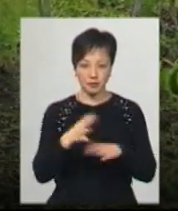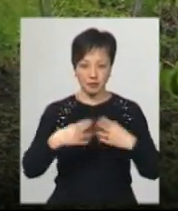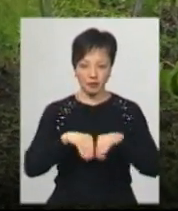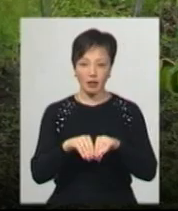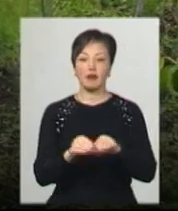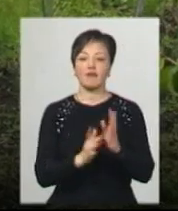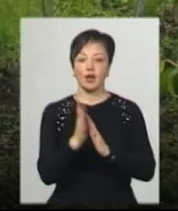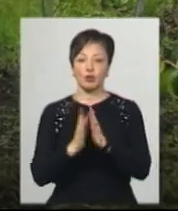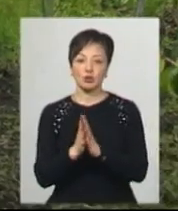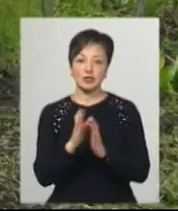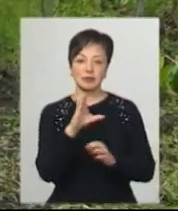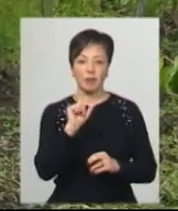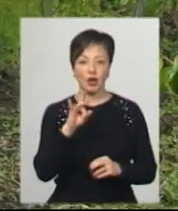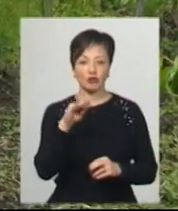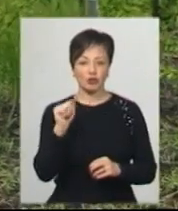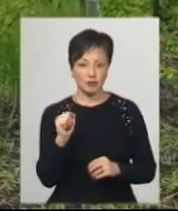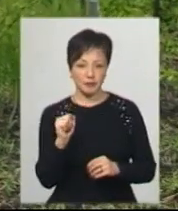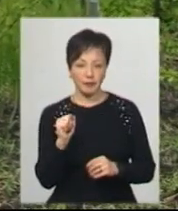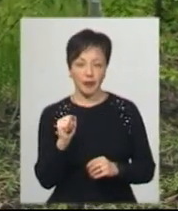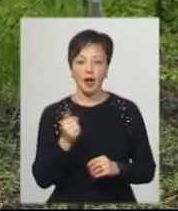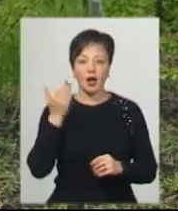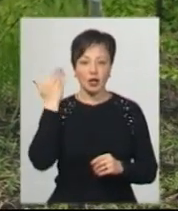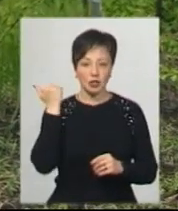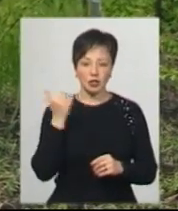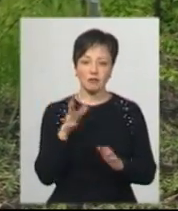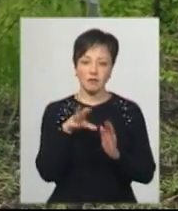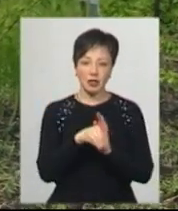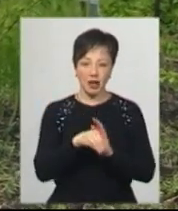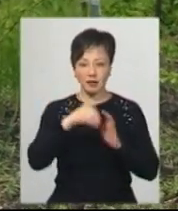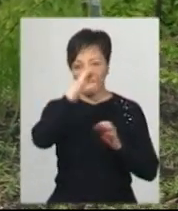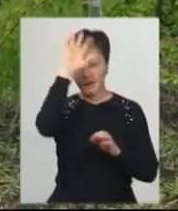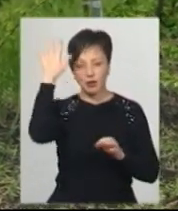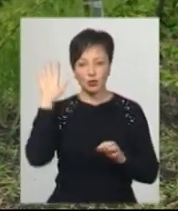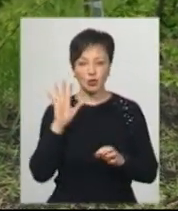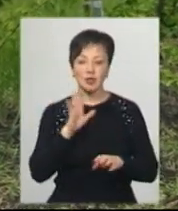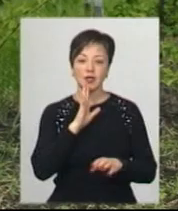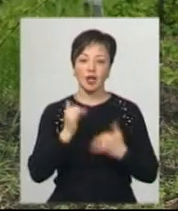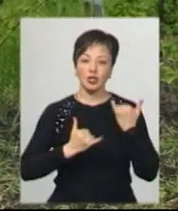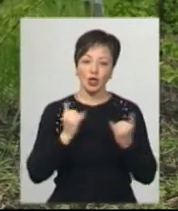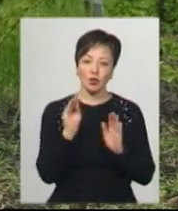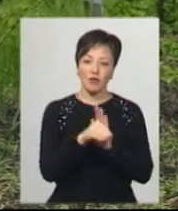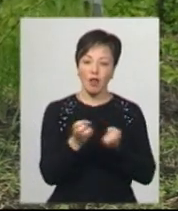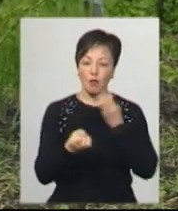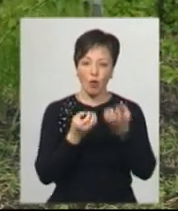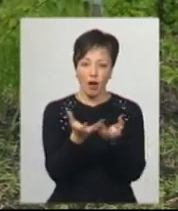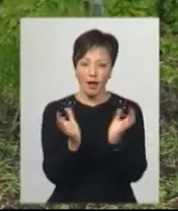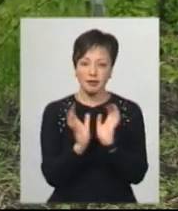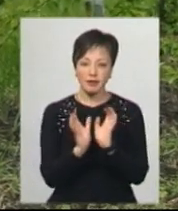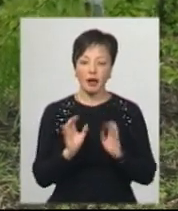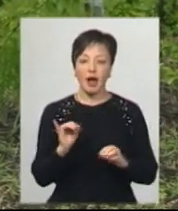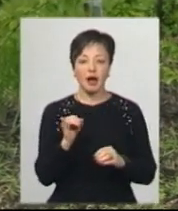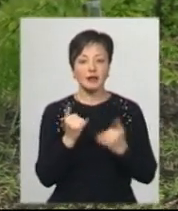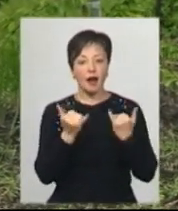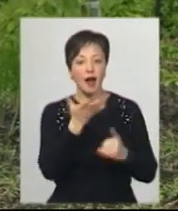овочів і фруктів вирощує спаржу або ж аспарагус. Раніше його вплітали в фату нареченим, додавали до букетів та тримали на квітниках